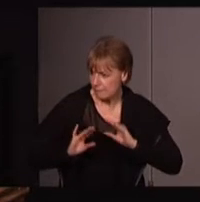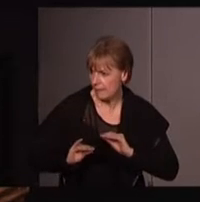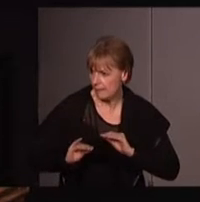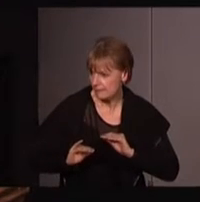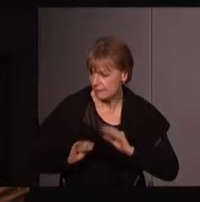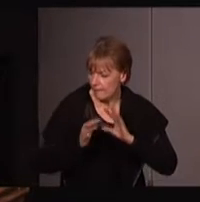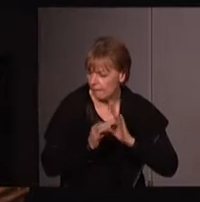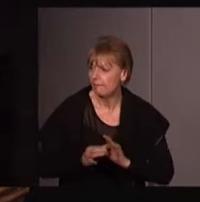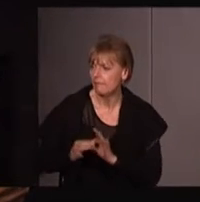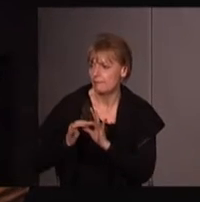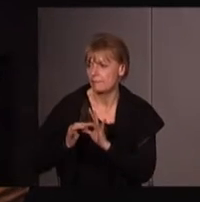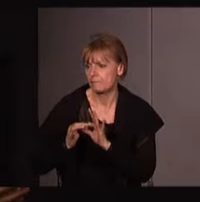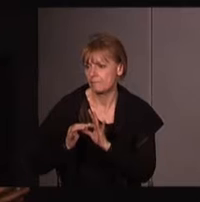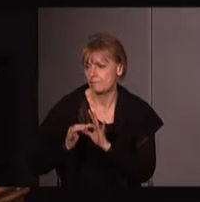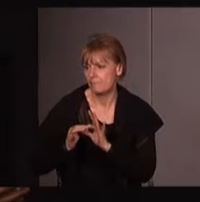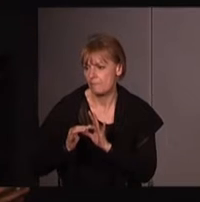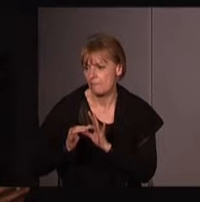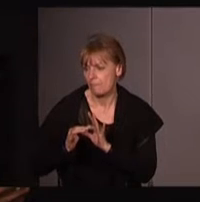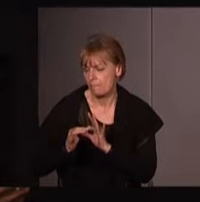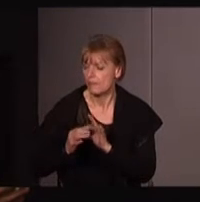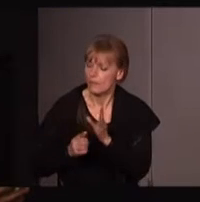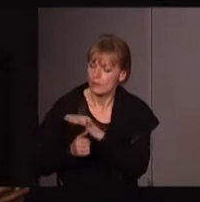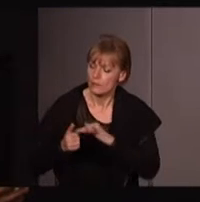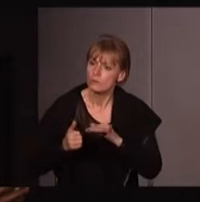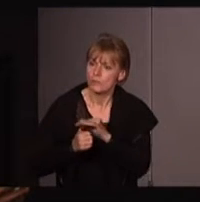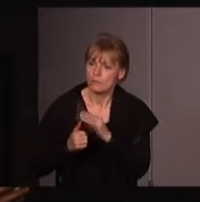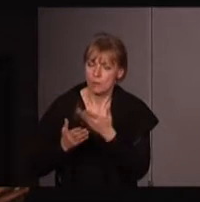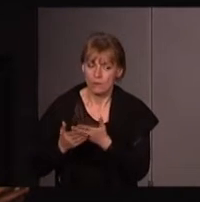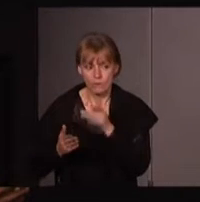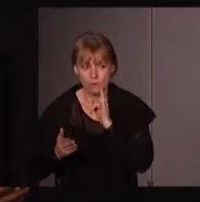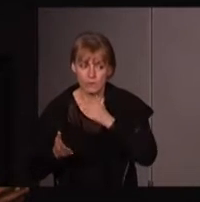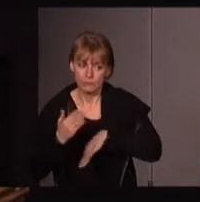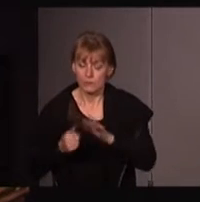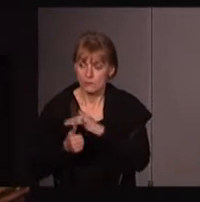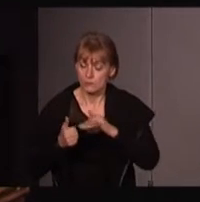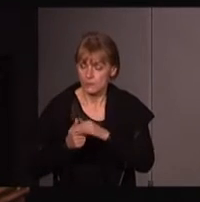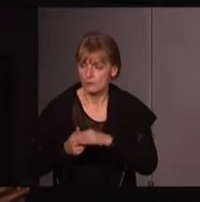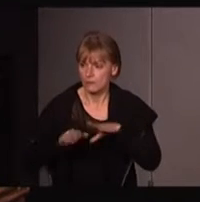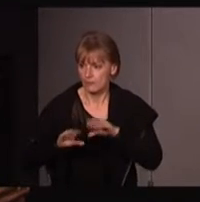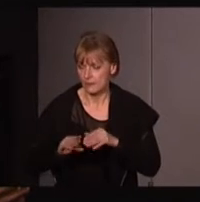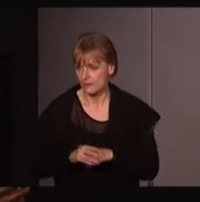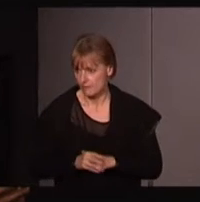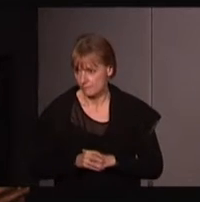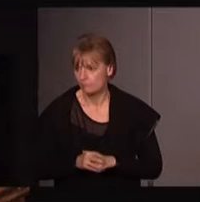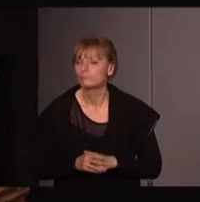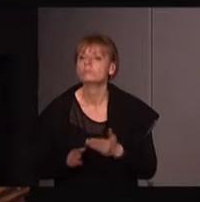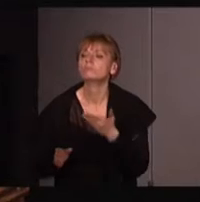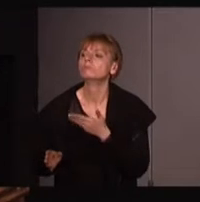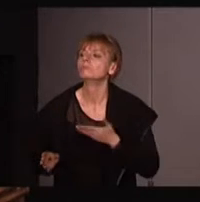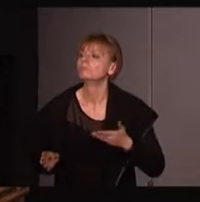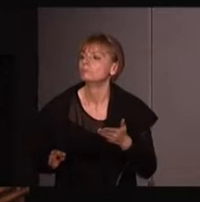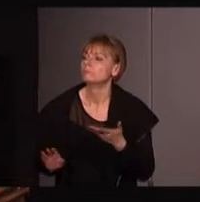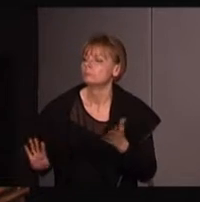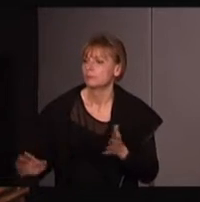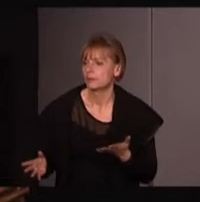liée, on pourrait dire, à la place socialement construite qui est occupée par les femmes dans nos sociétés. Or, vous avez reconnu ici, j'imagine pour certains